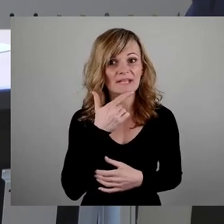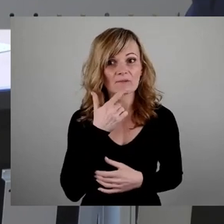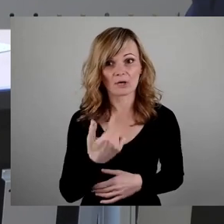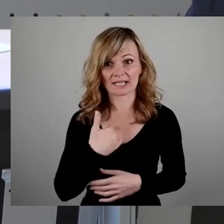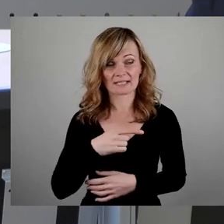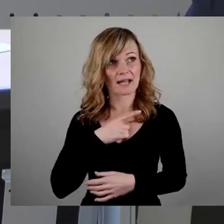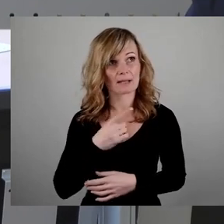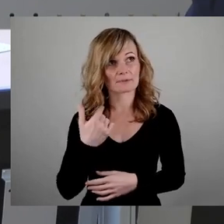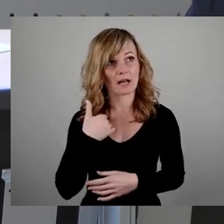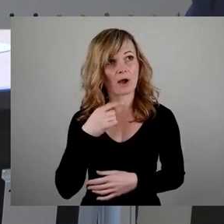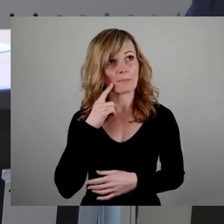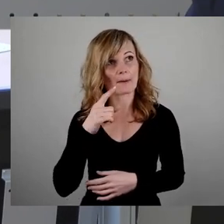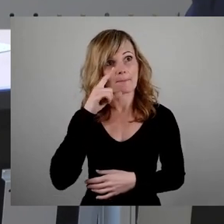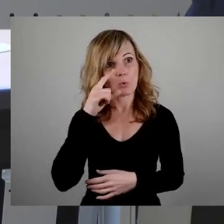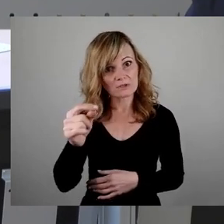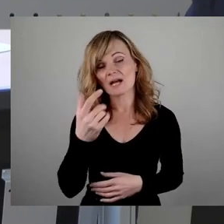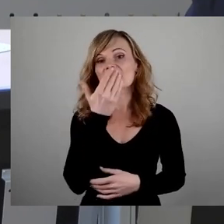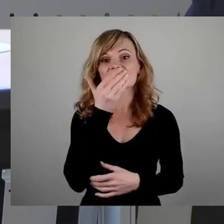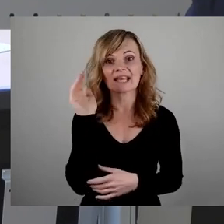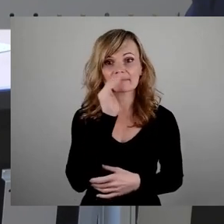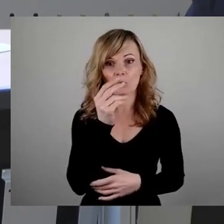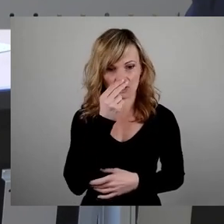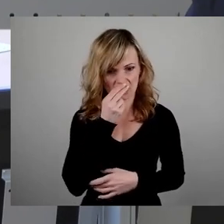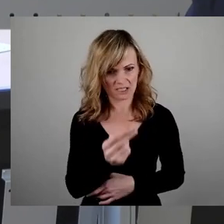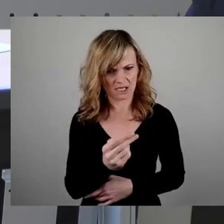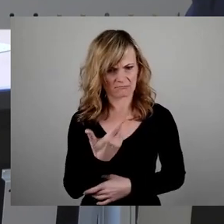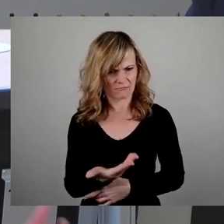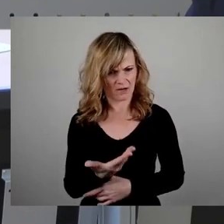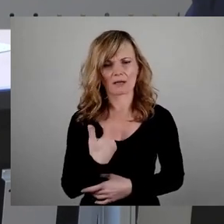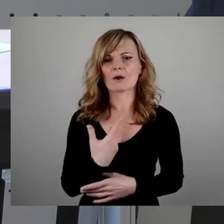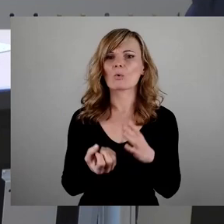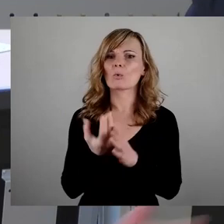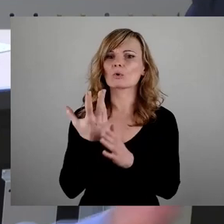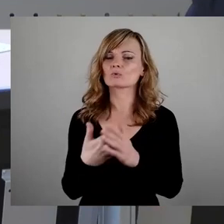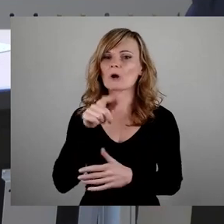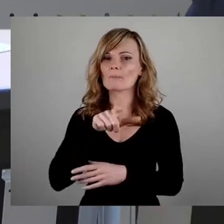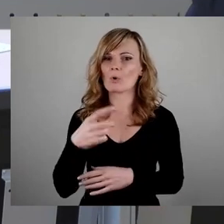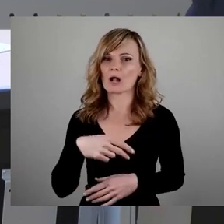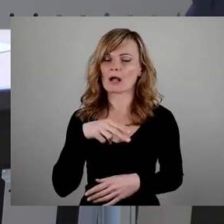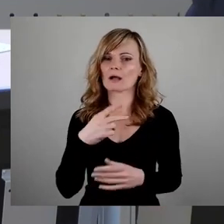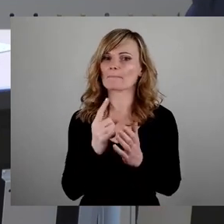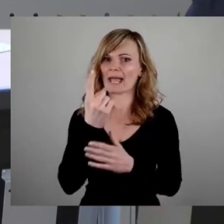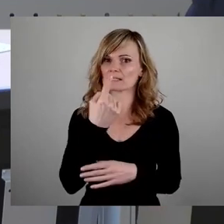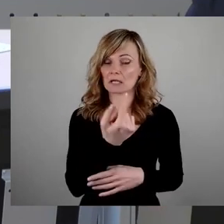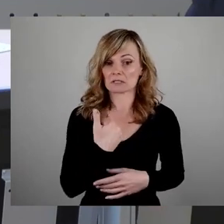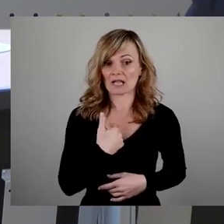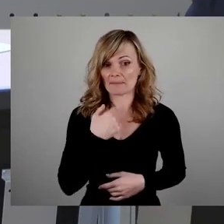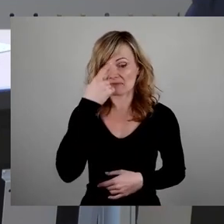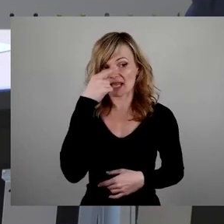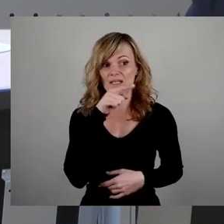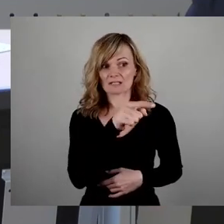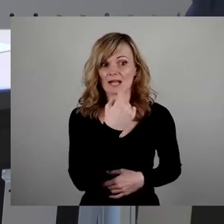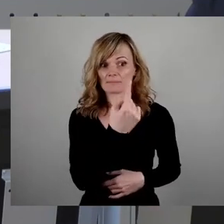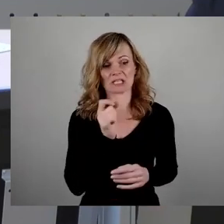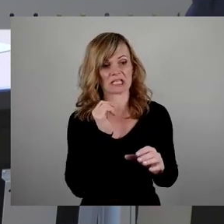irgendwie früh bei Facebook gesehen, habe daraufhin der Kulturbürgermeisterin, die aus meiner Sicht zuständig ist für Erinnerungskultur, eine Mail